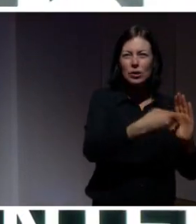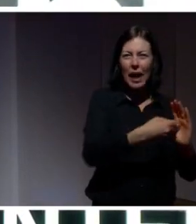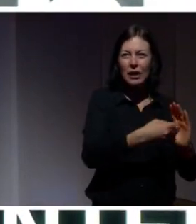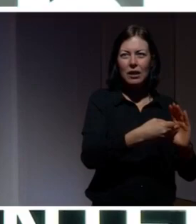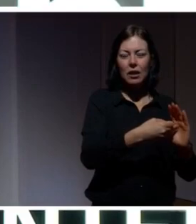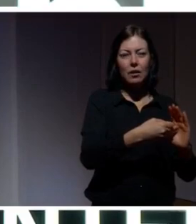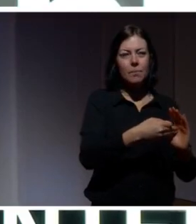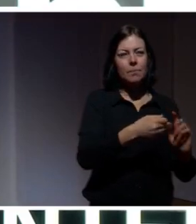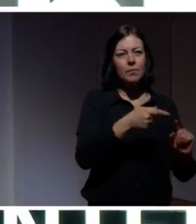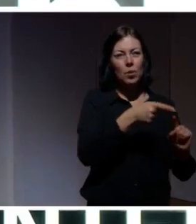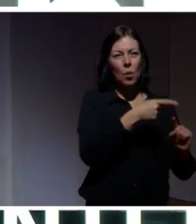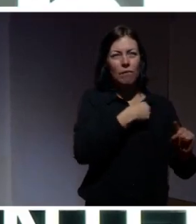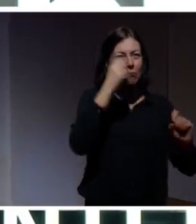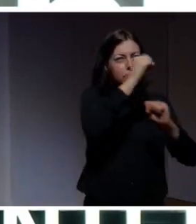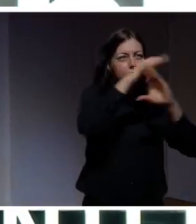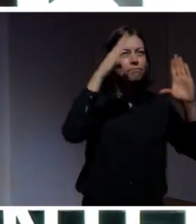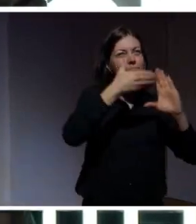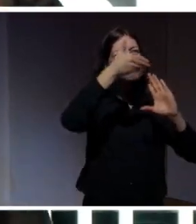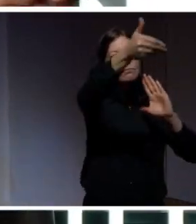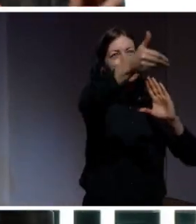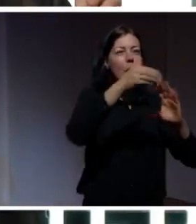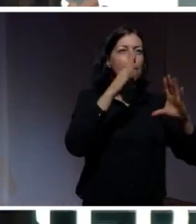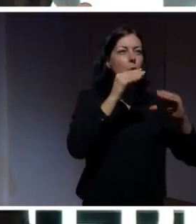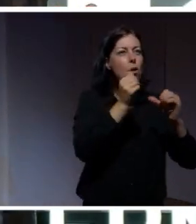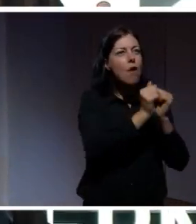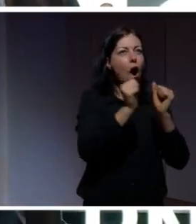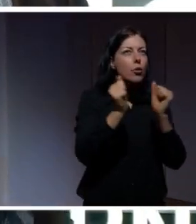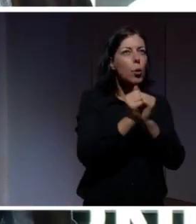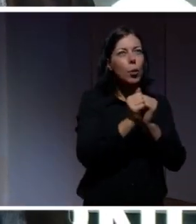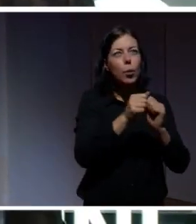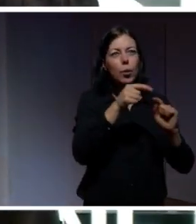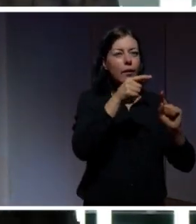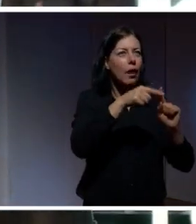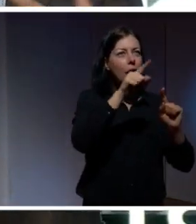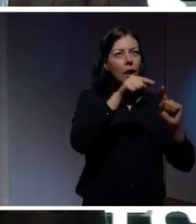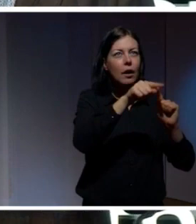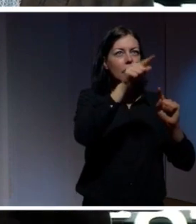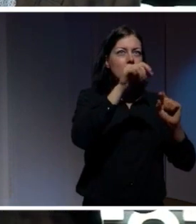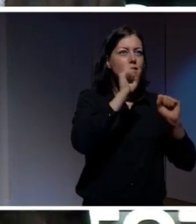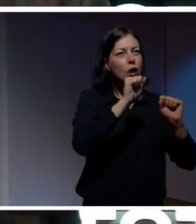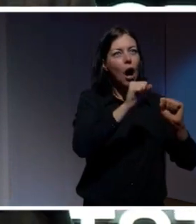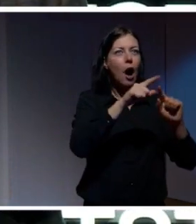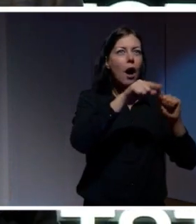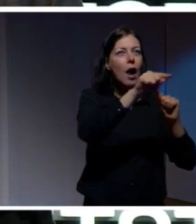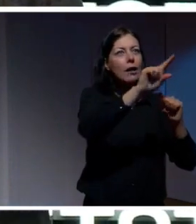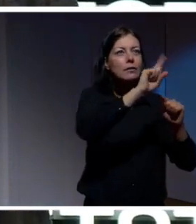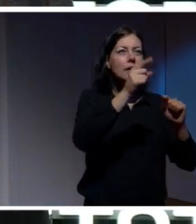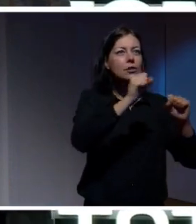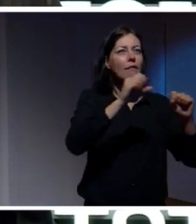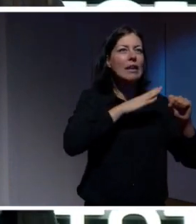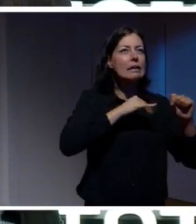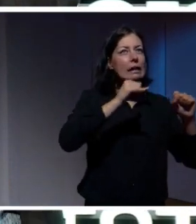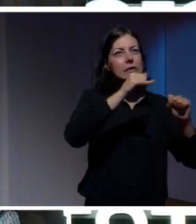visionerade om att de här mjukvarukonstruktionerna skulle susa runt i internet och lösa vardagliga och avancerade problem